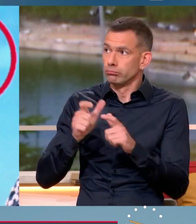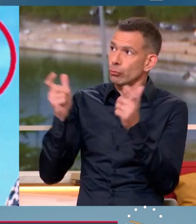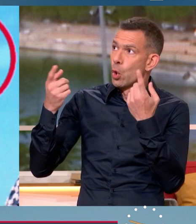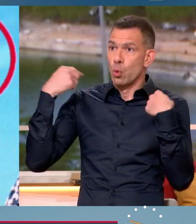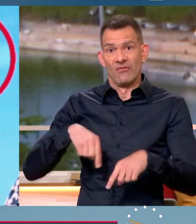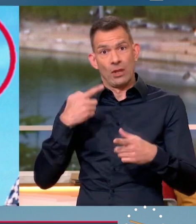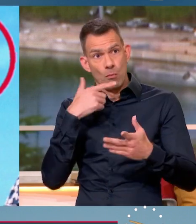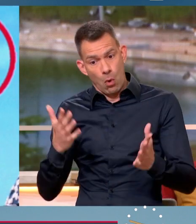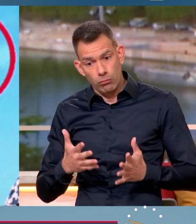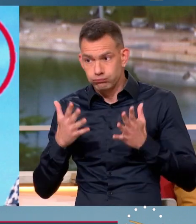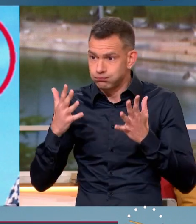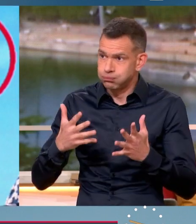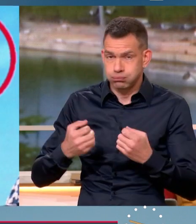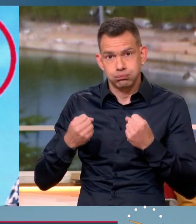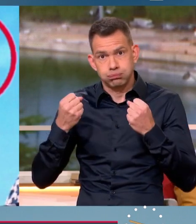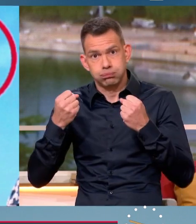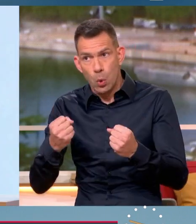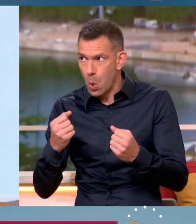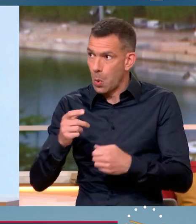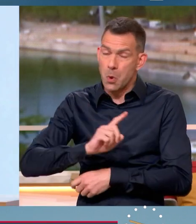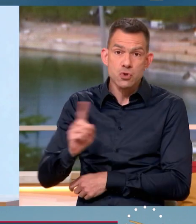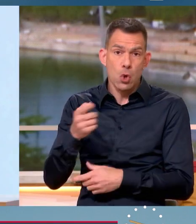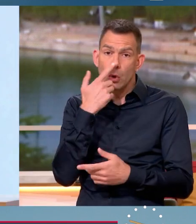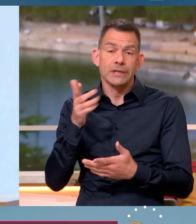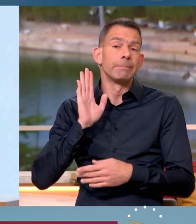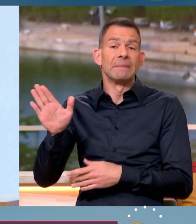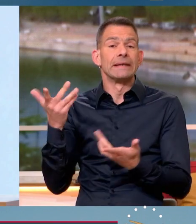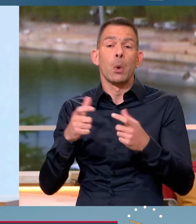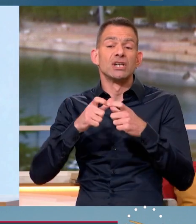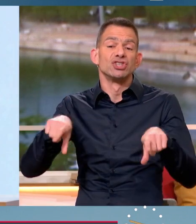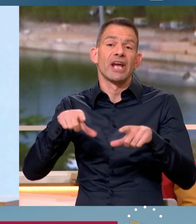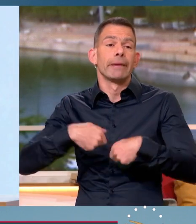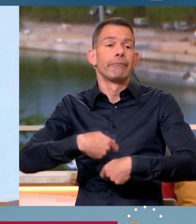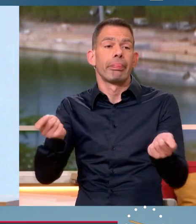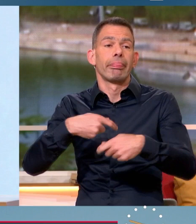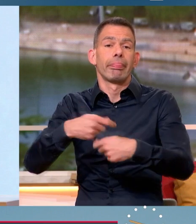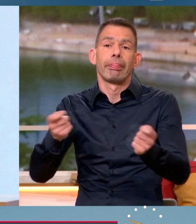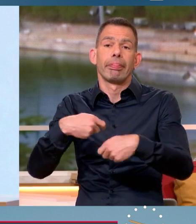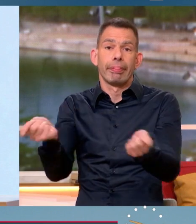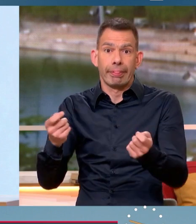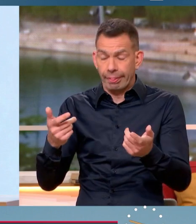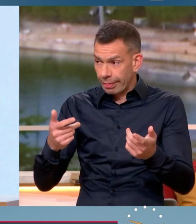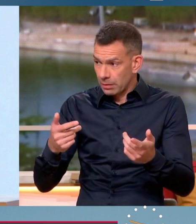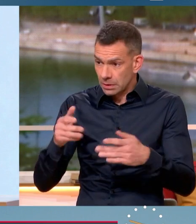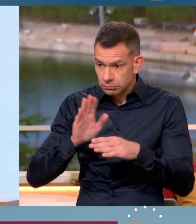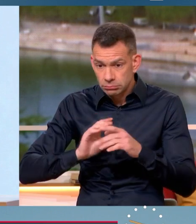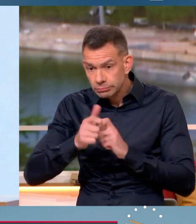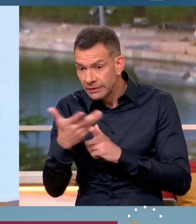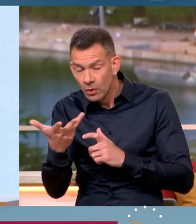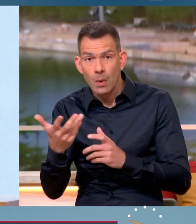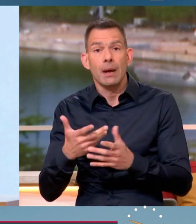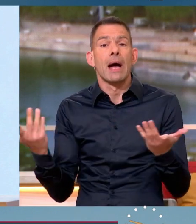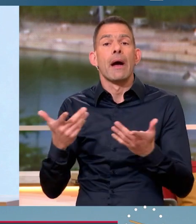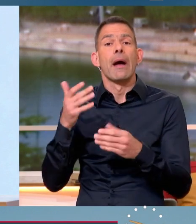courageuses, c'est la logique du chéquier et du chèque sans provision. Nous voyons bien qu'au lendemain des élections législatives, des